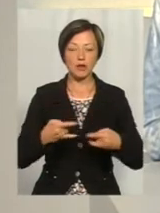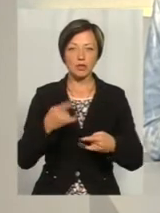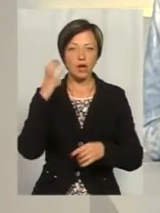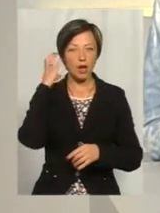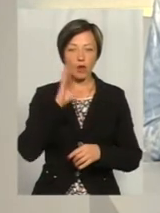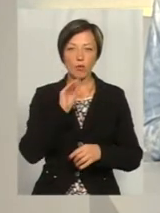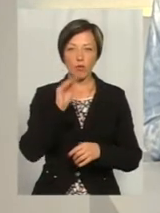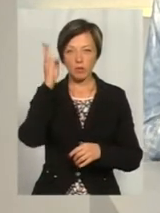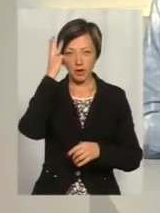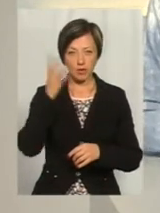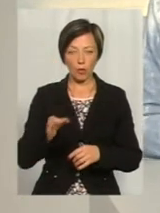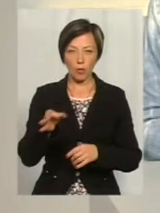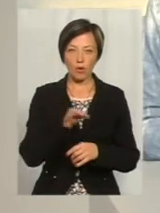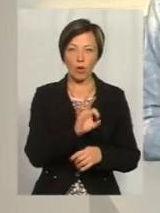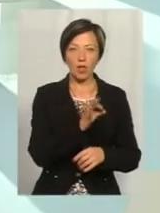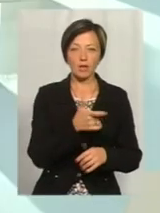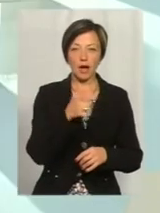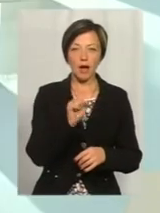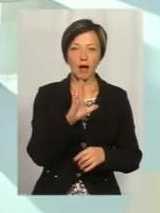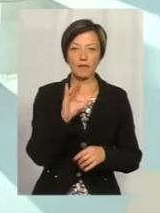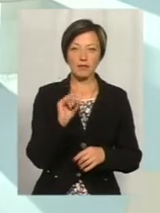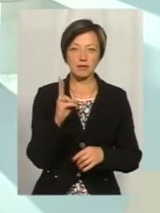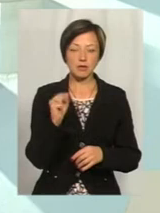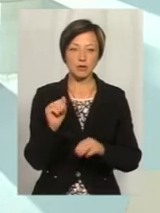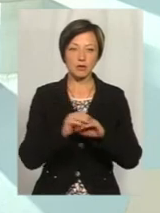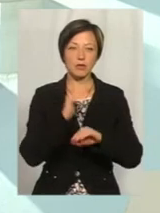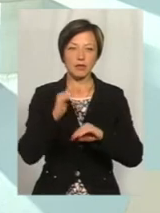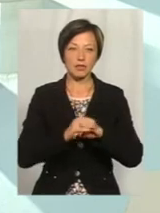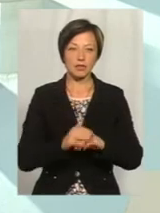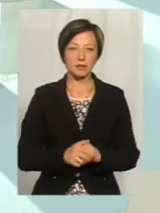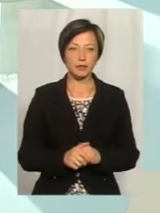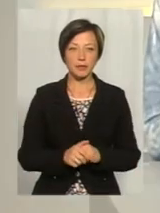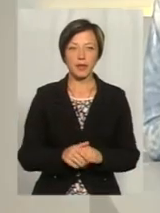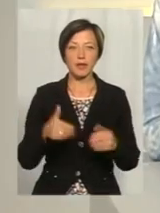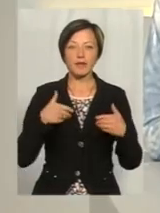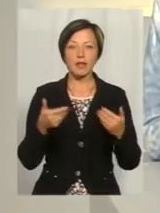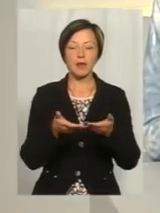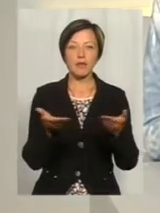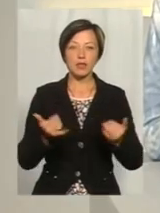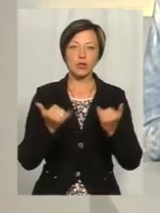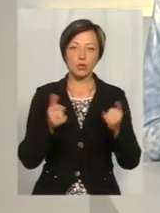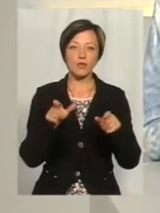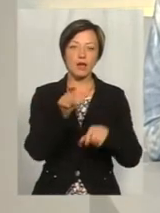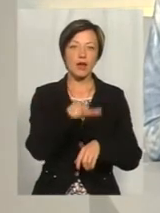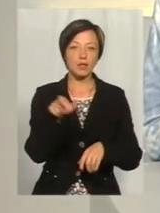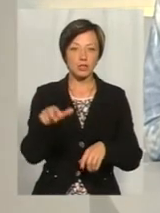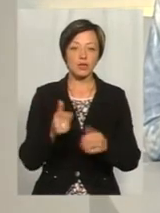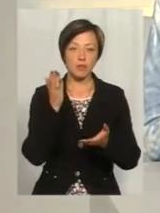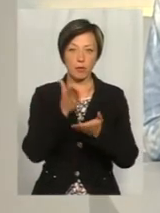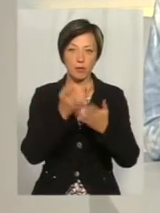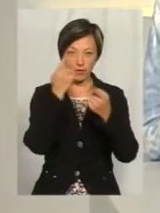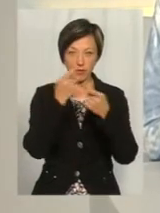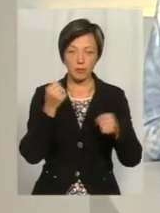радіомовлення у Хмельницькій області Оленою Гавінською. Добрий вечір. Добрий вечір. Вітаємо вас, шановні глядачі, для вас у студії «Наживо».